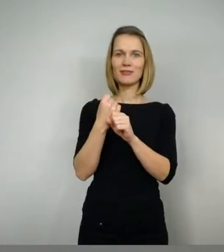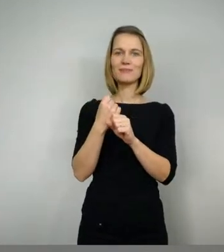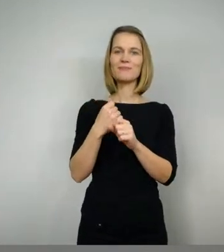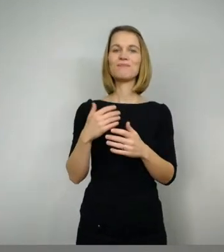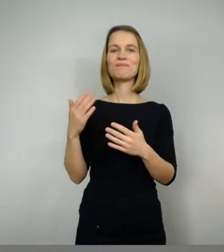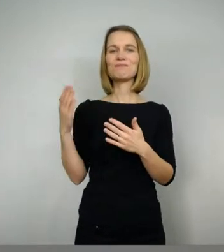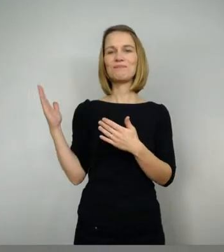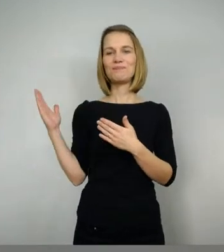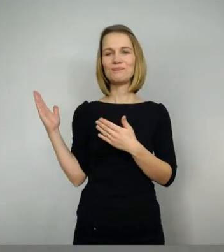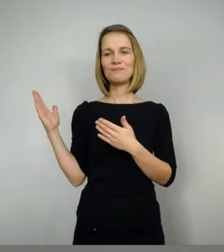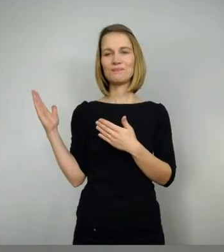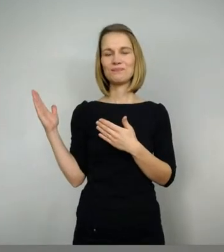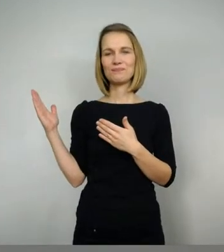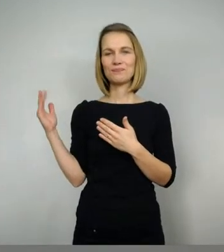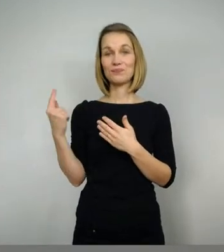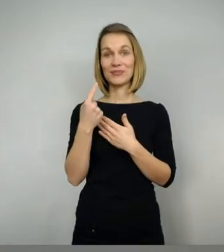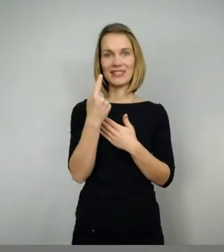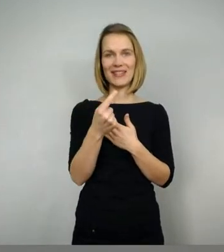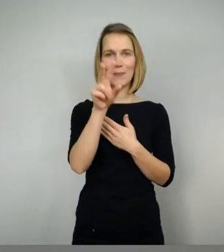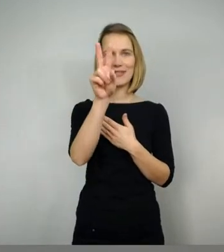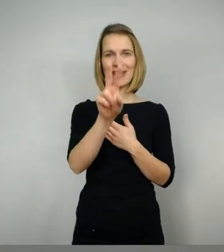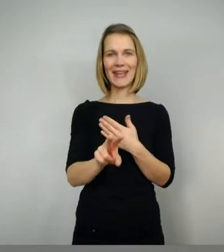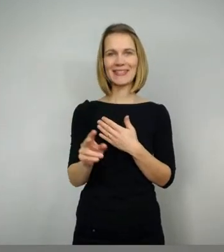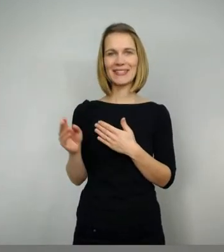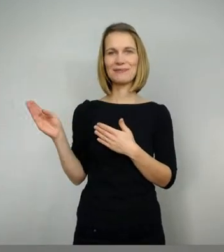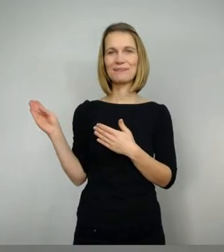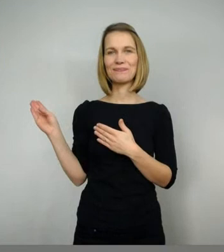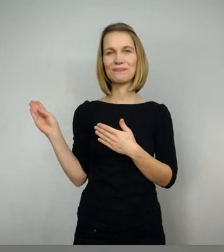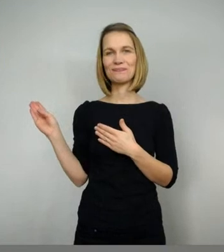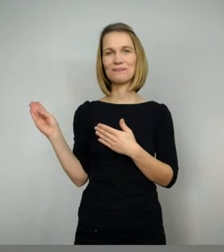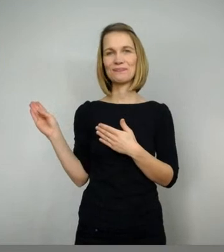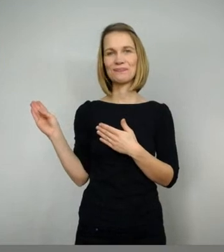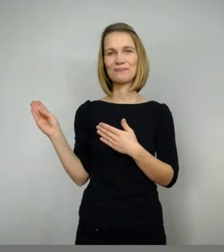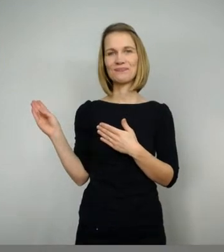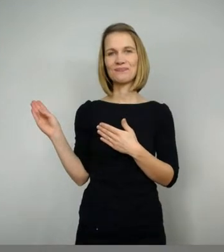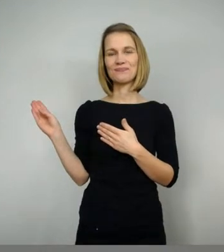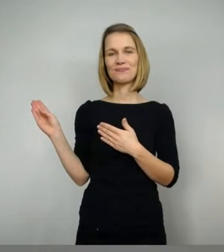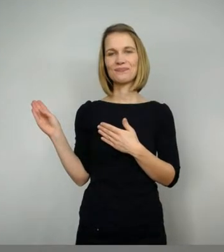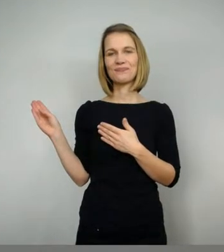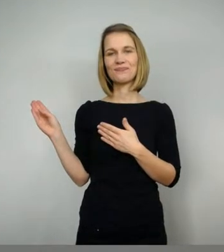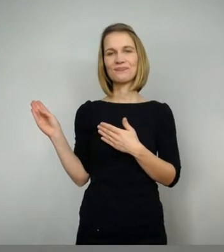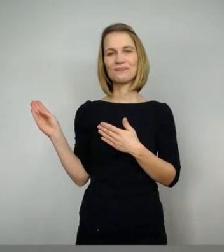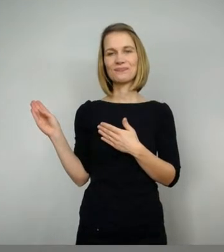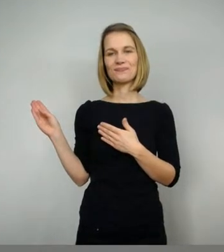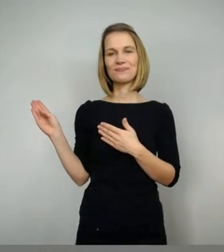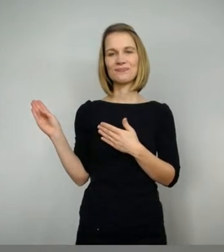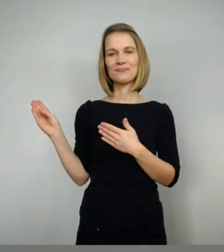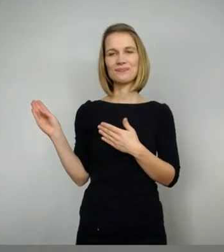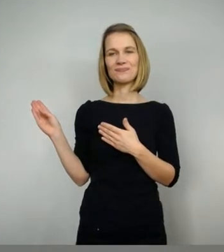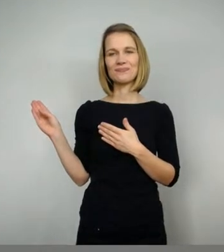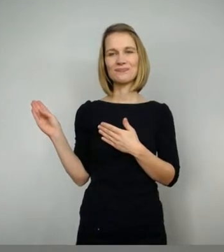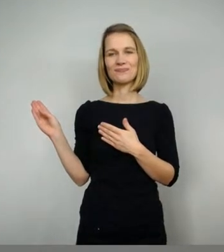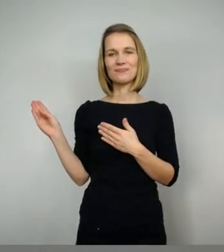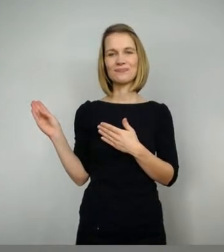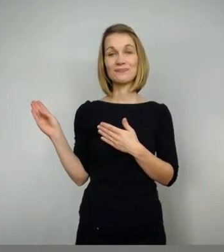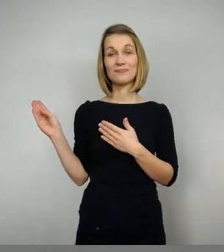nieder auf den Plan, da ihr schrei, das Gezwerg wundesam, das ist allsolute Herr Hall über Berg und über Tal. Also letztendlich gelingt es Dietrich,